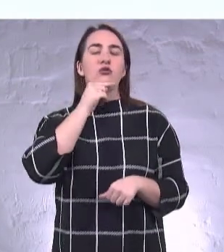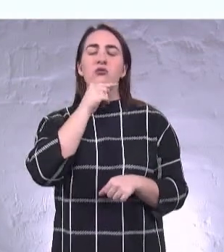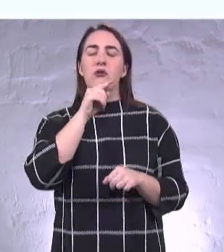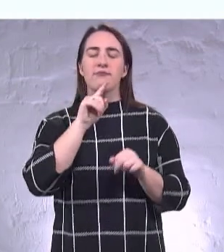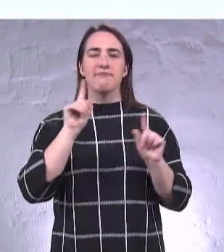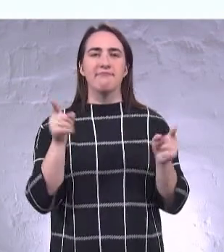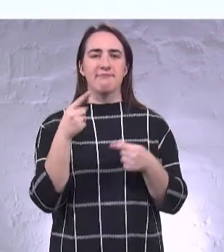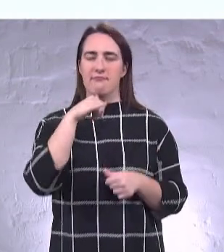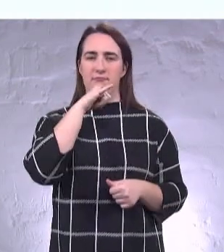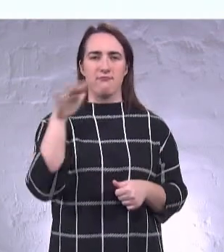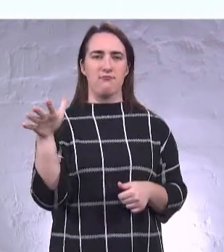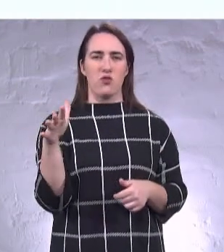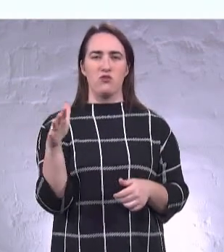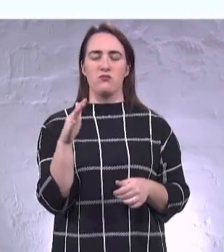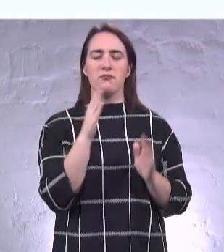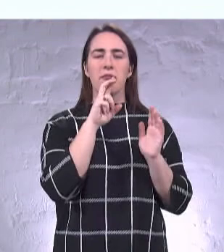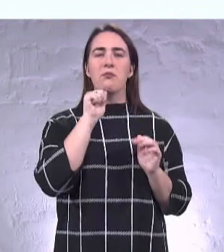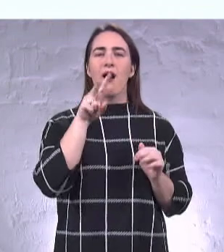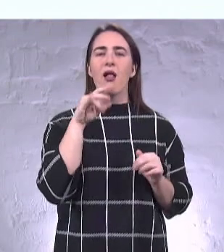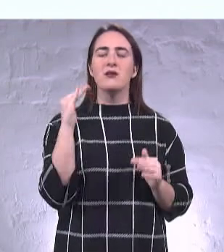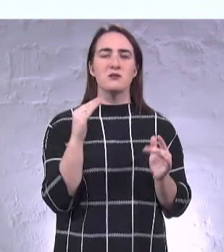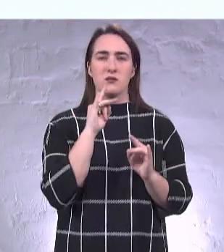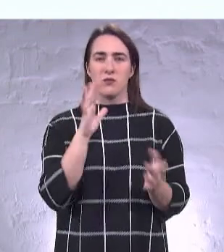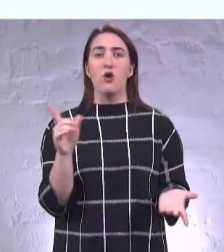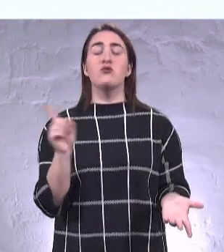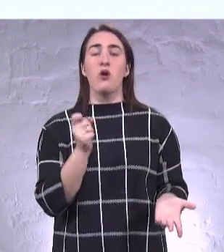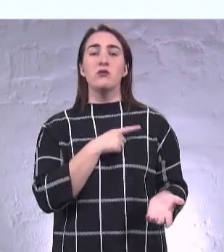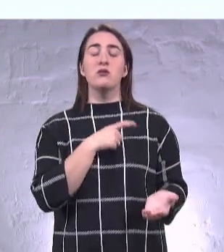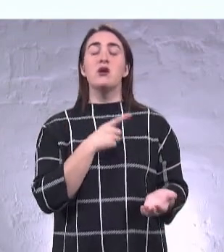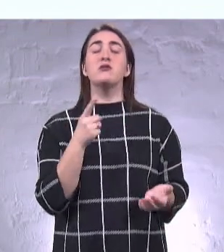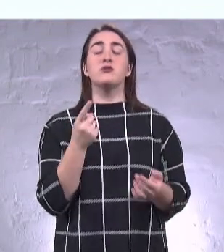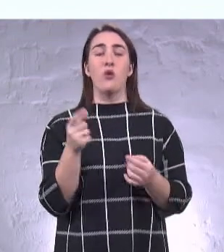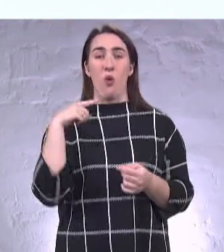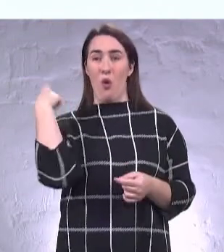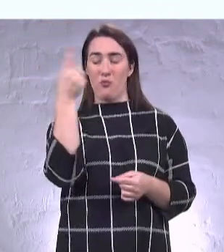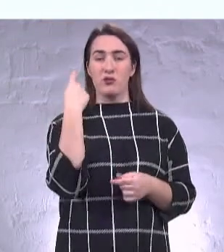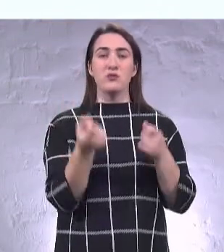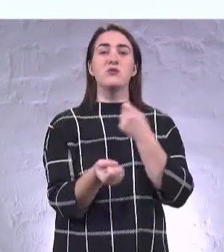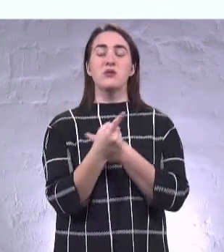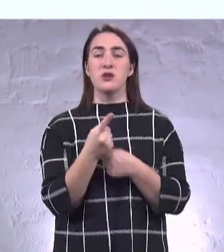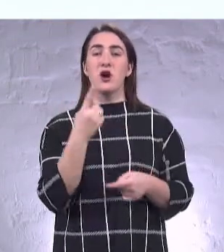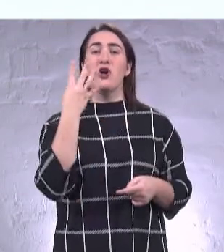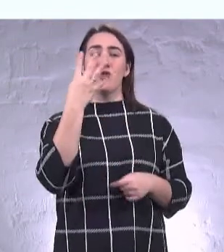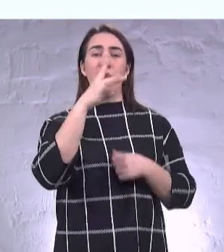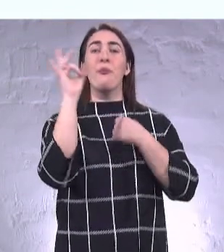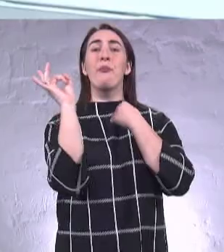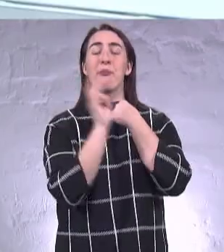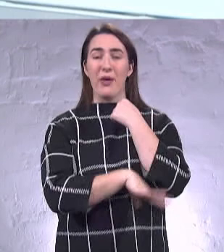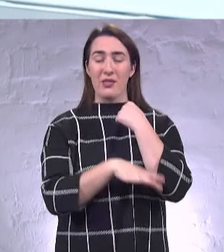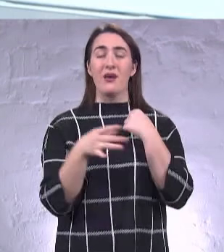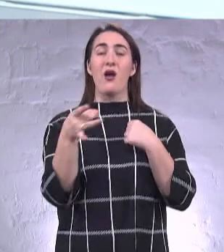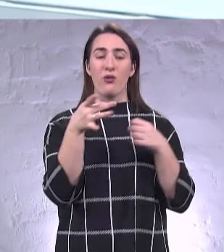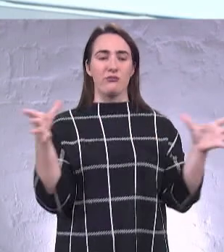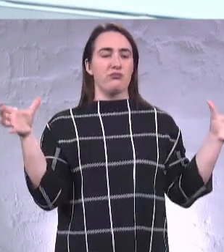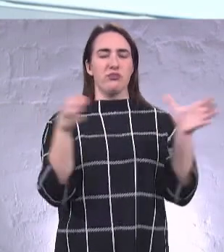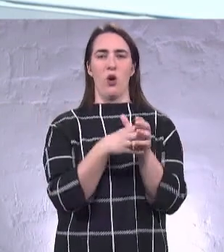збалансованої. І що у нас в Одеській області зробили? Утворили із чотирьох бідних районів один великий бідний район.